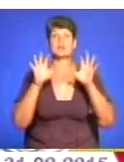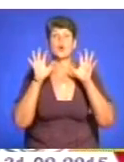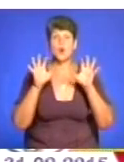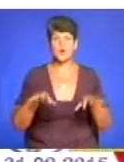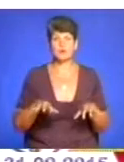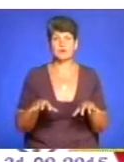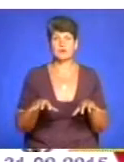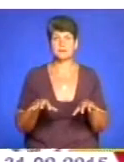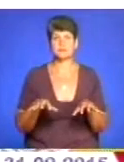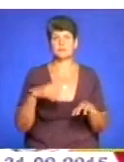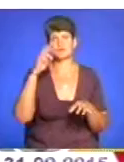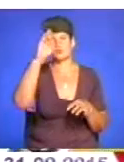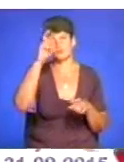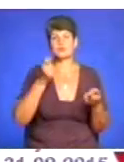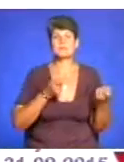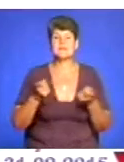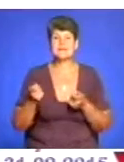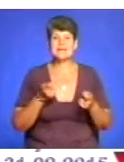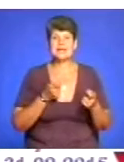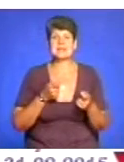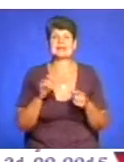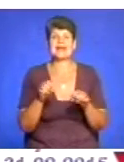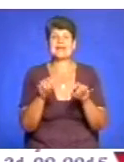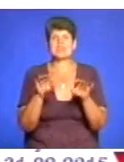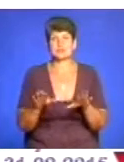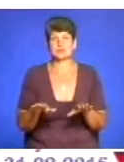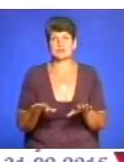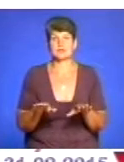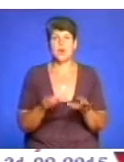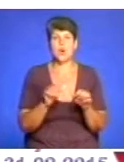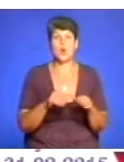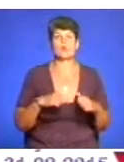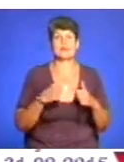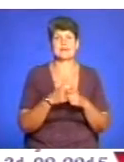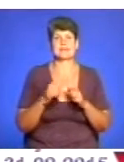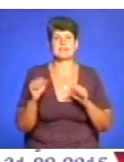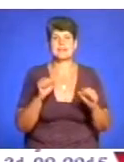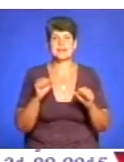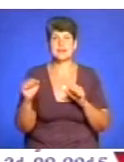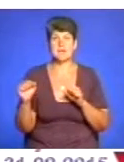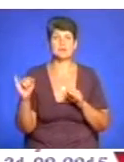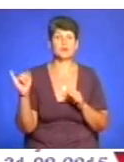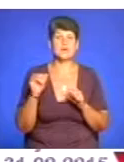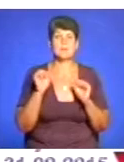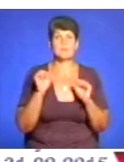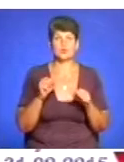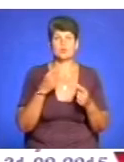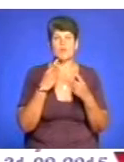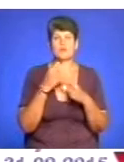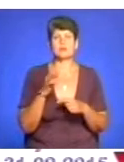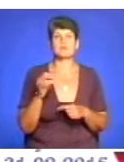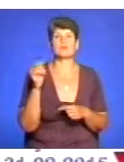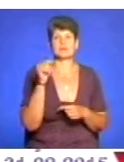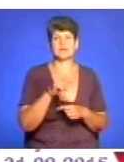адміністрації, також на рішення колегії департаменту. І можемо говорити про те, що